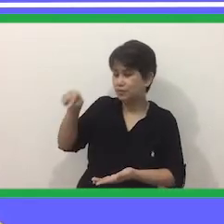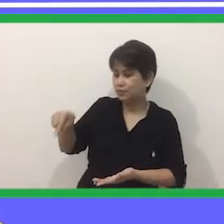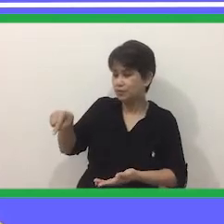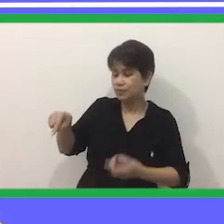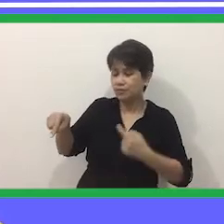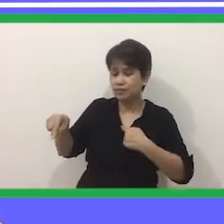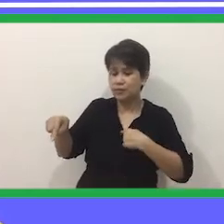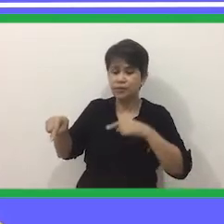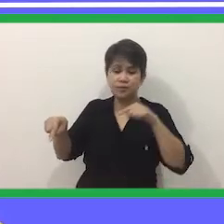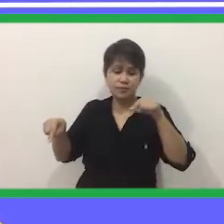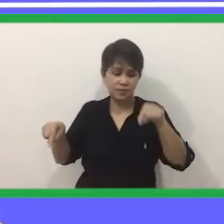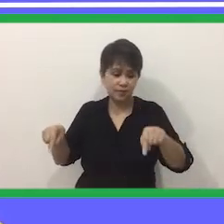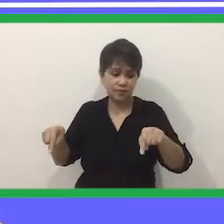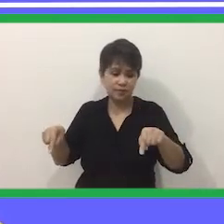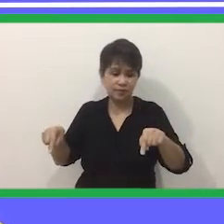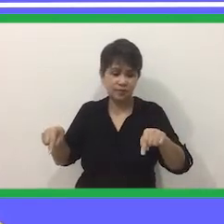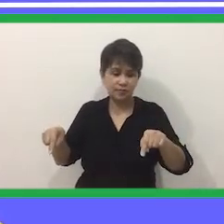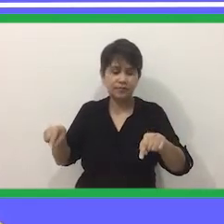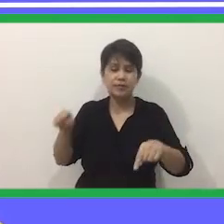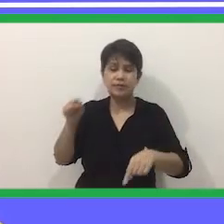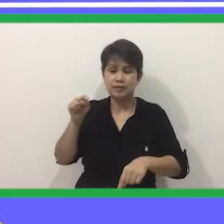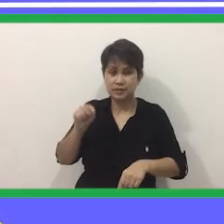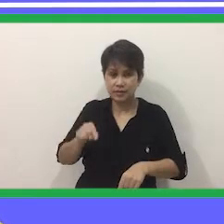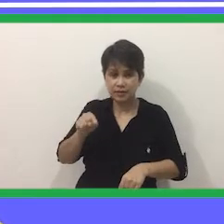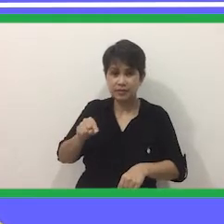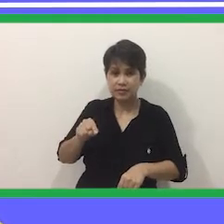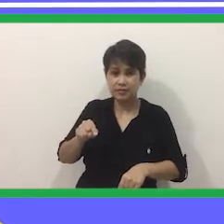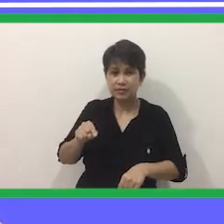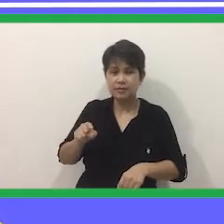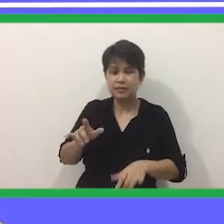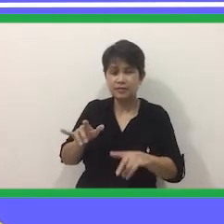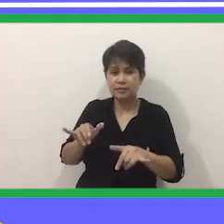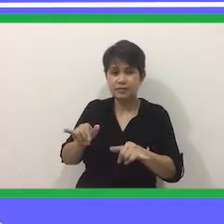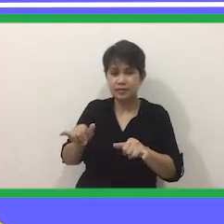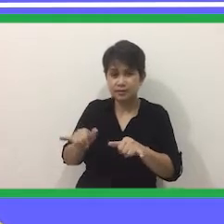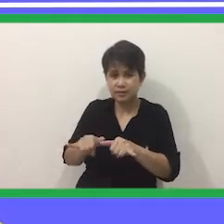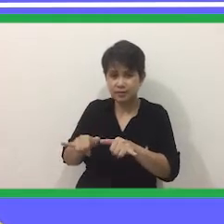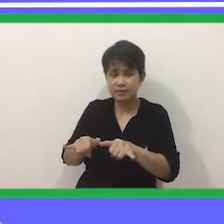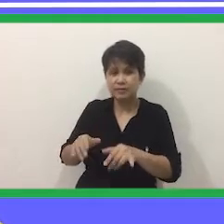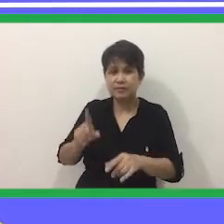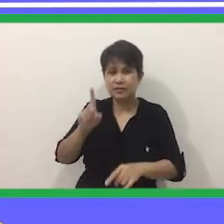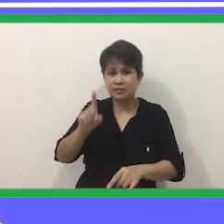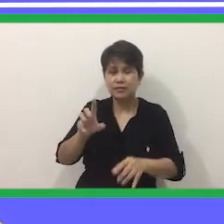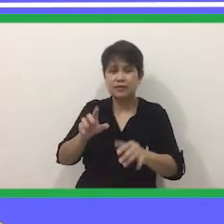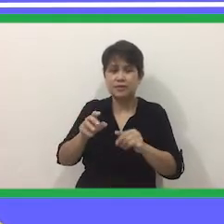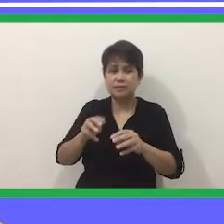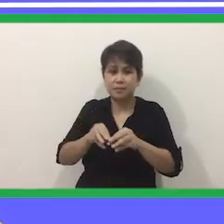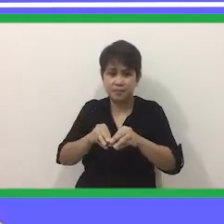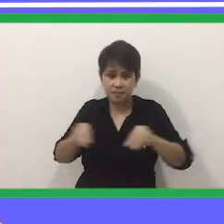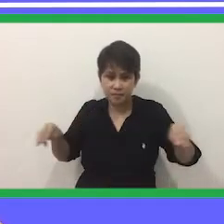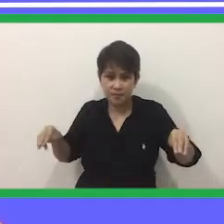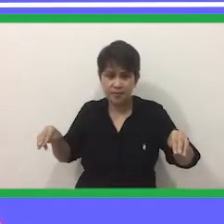Ng Pinto At Ako Naman Sa Kabila Halos Ganyan Ang Isang Metro